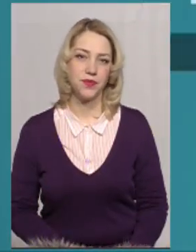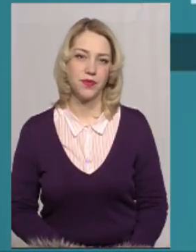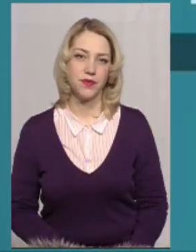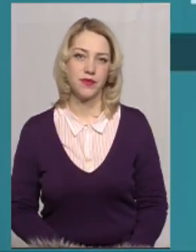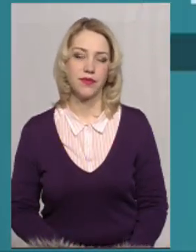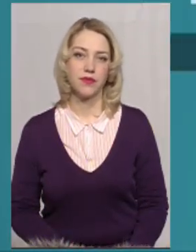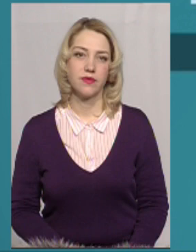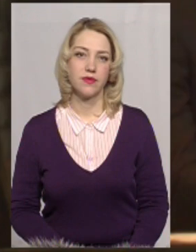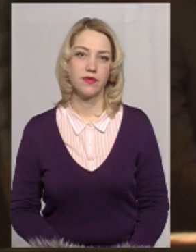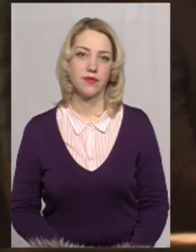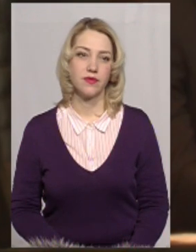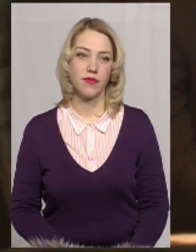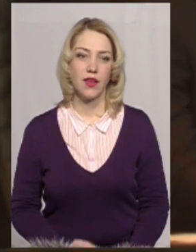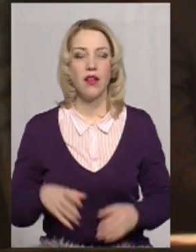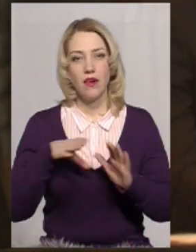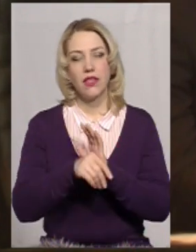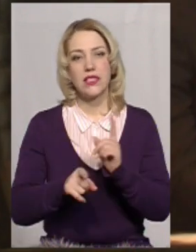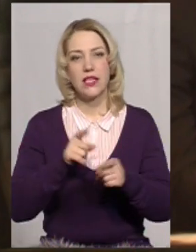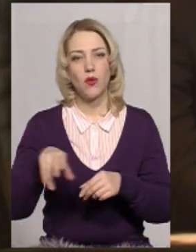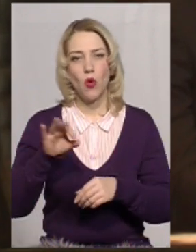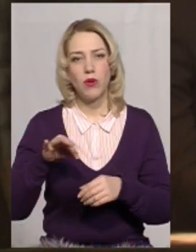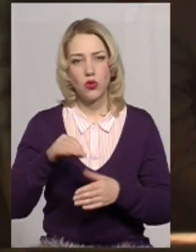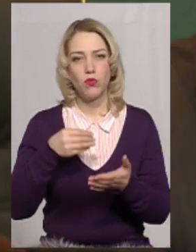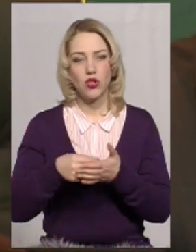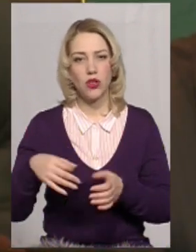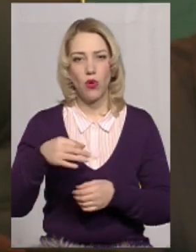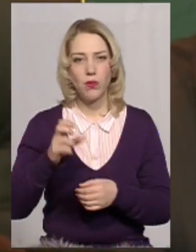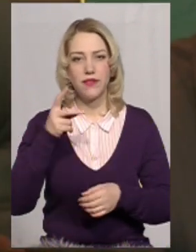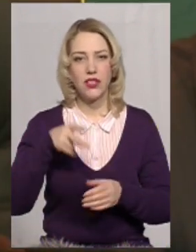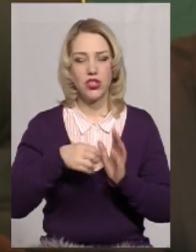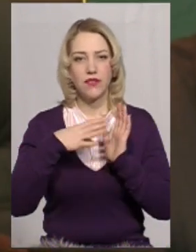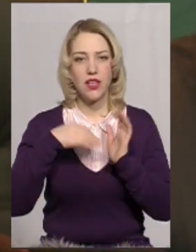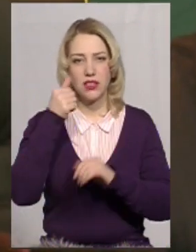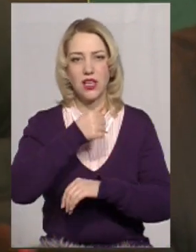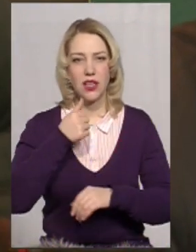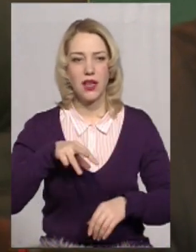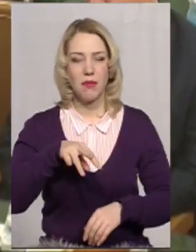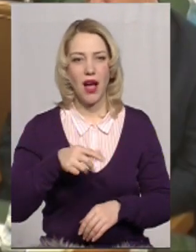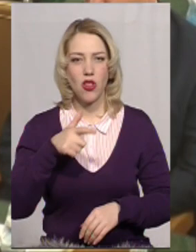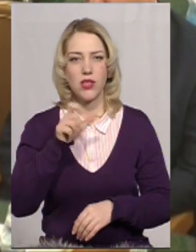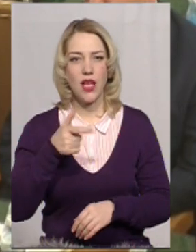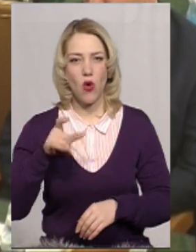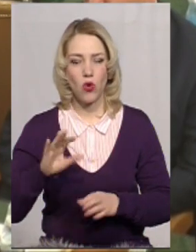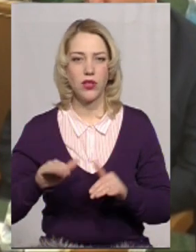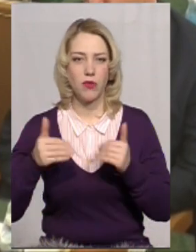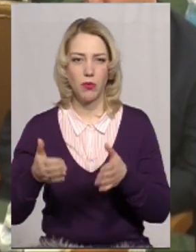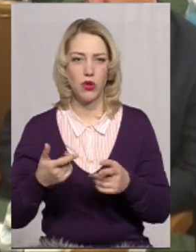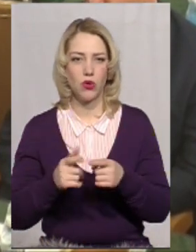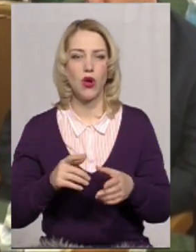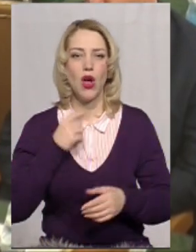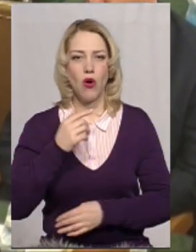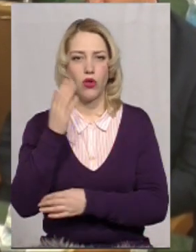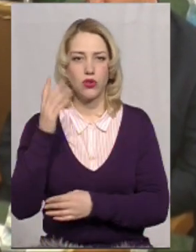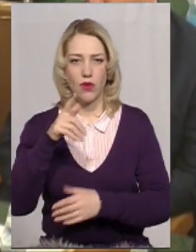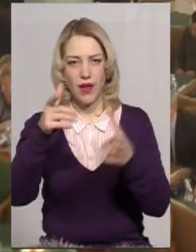Музика Внесення змін до обласного бюджету області на 2019 рік Михайло Загородний пропонує голосувати пакетом. За його